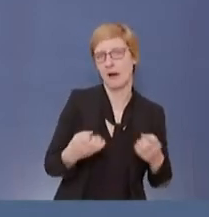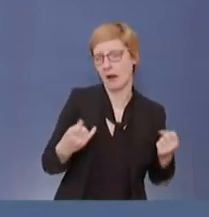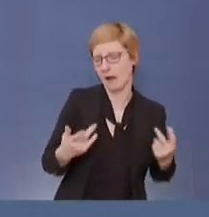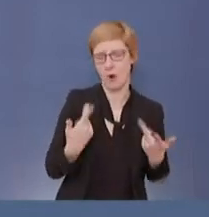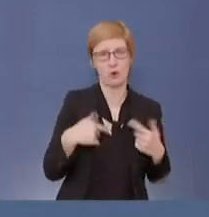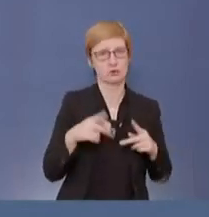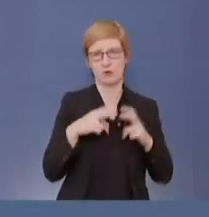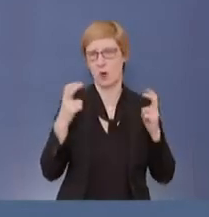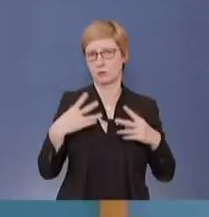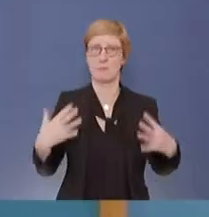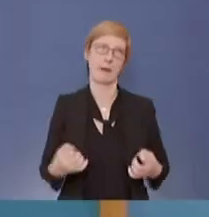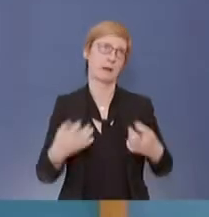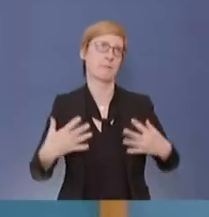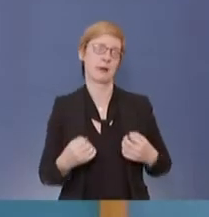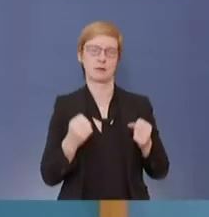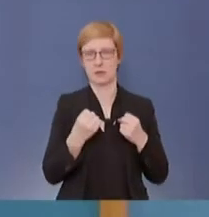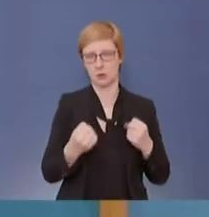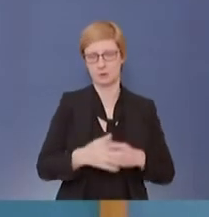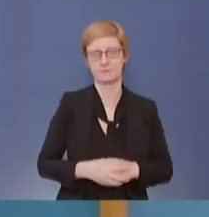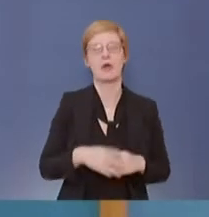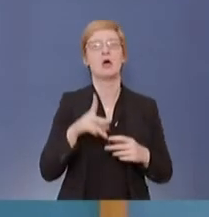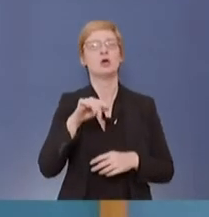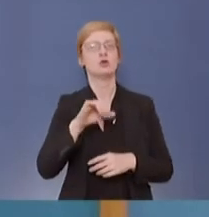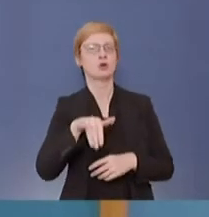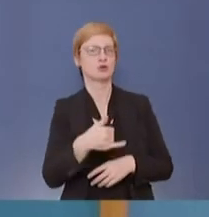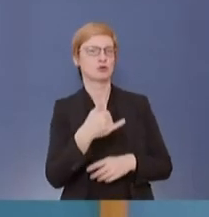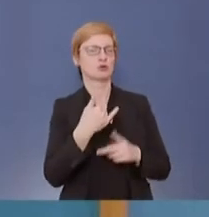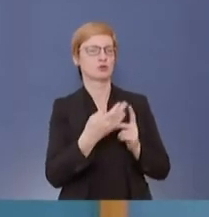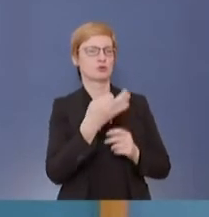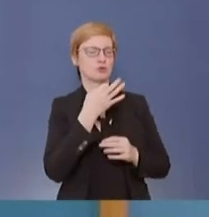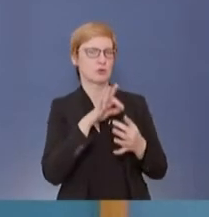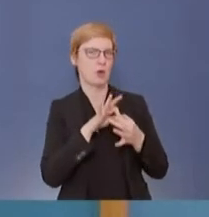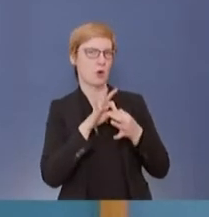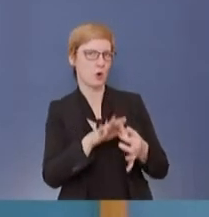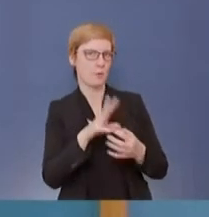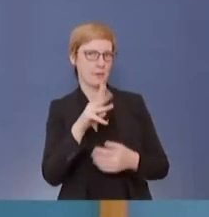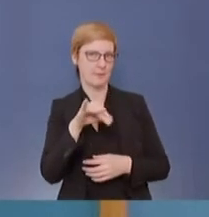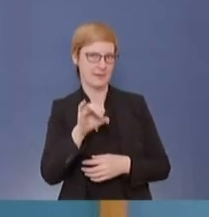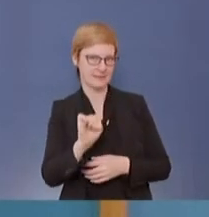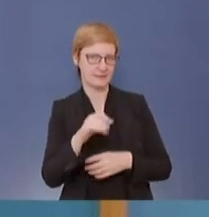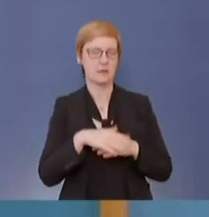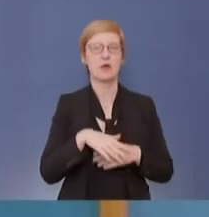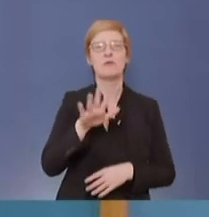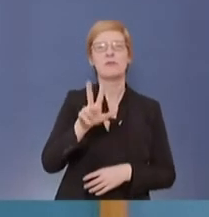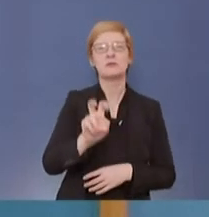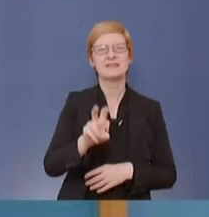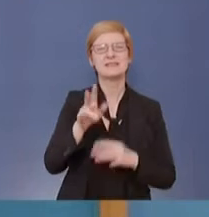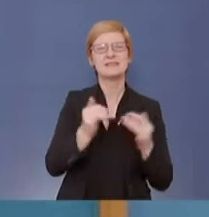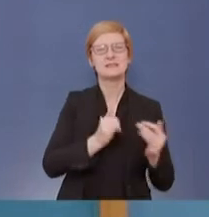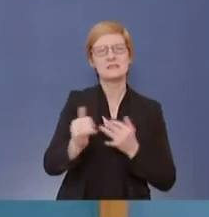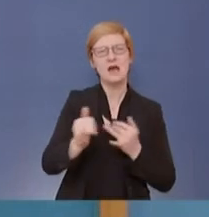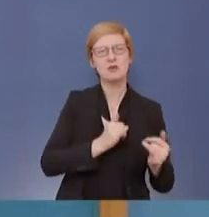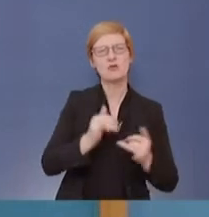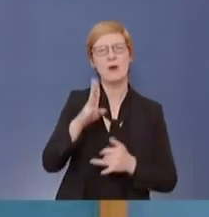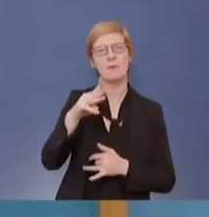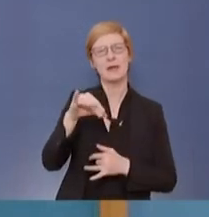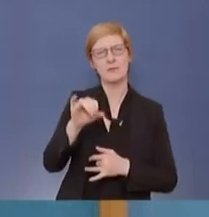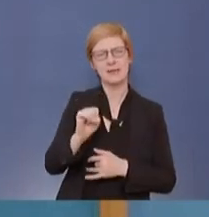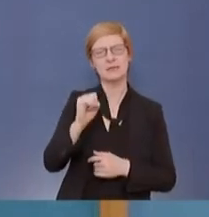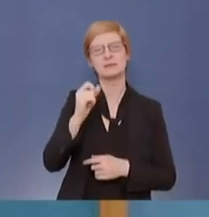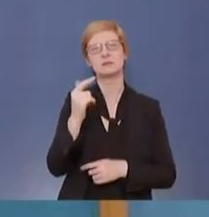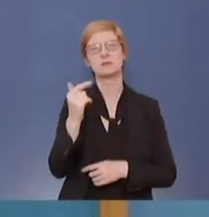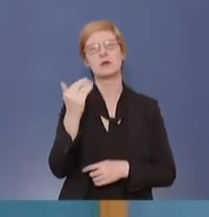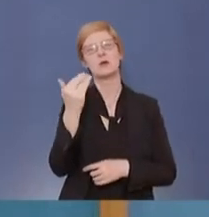Sorge von Dow Jones News. Zum Homeoffice erwägt das BMAS mit Blick auf den 25. Januar eine abgewandelte oder vorgezogene